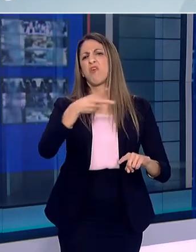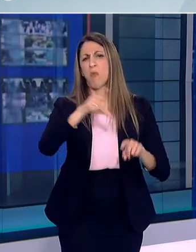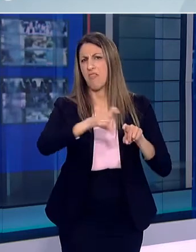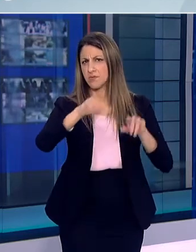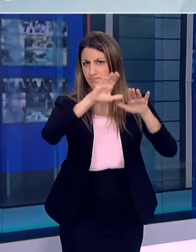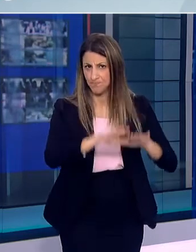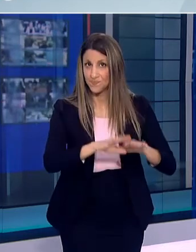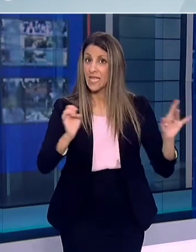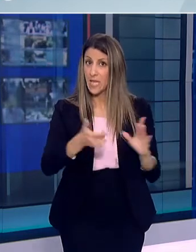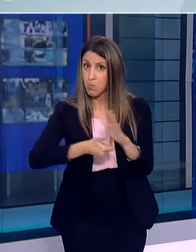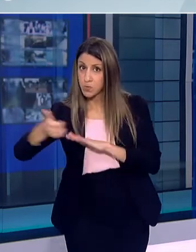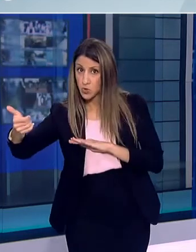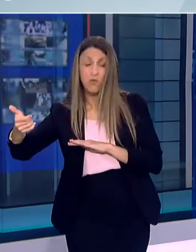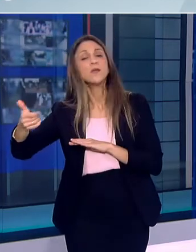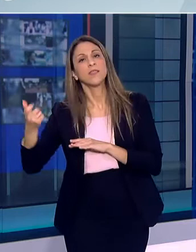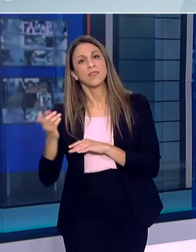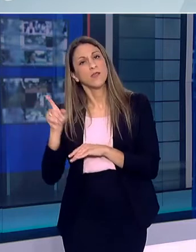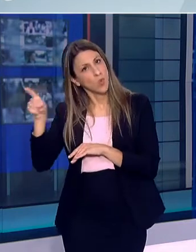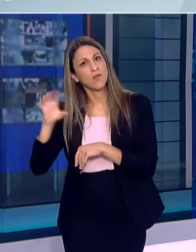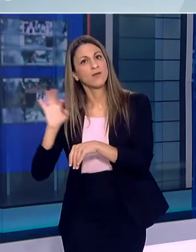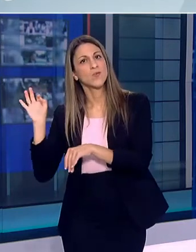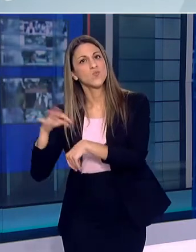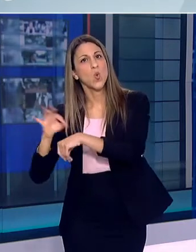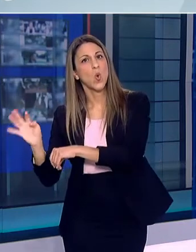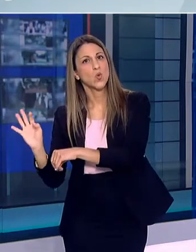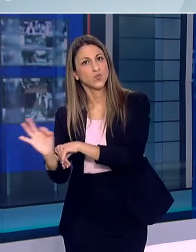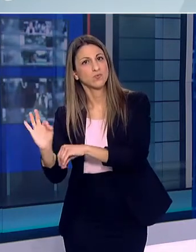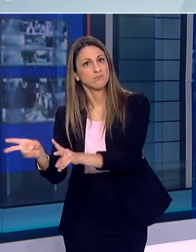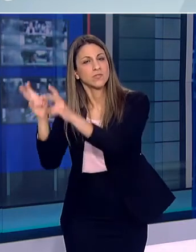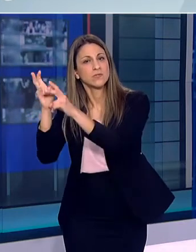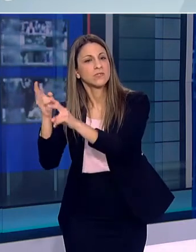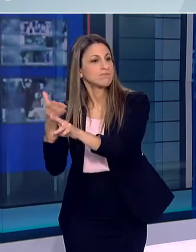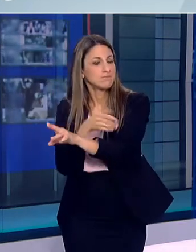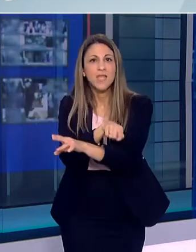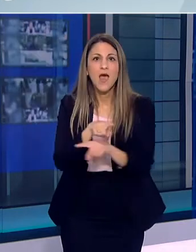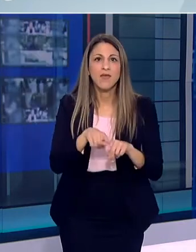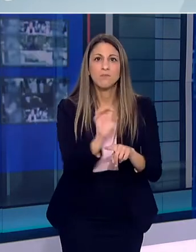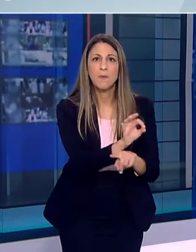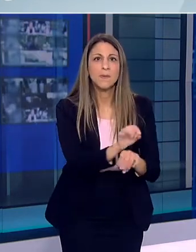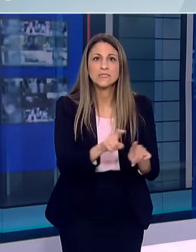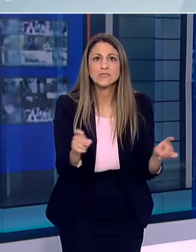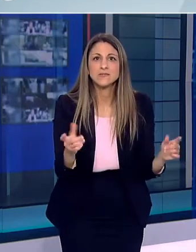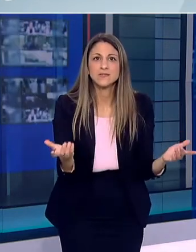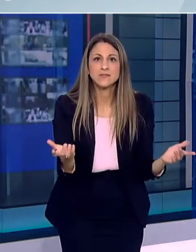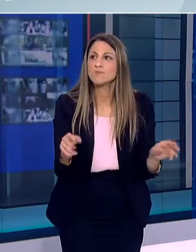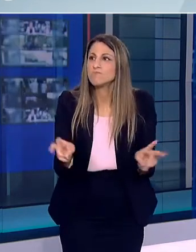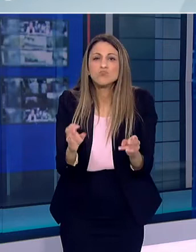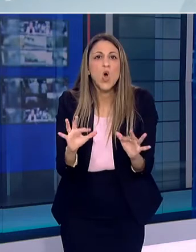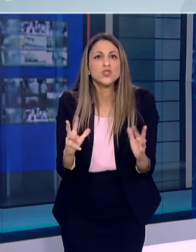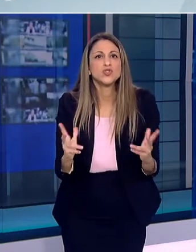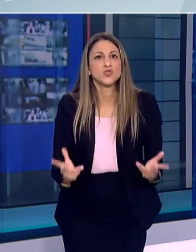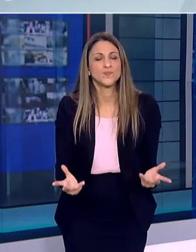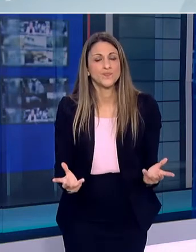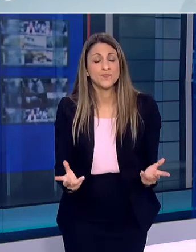δεν σας έχω μιλήσει αλλά μου δίνετε την ευκαιρία να σας μιλήσω έχω συσχοληθεί πάρα πολύ με το ζήτημα αυτό είναι ένα ζήτημα που αγγίζει την τεχνολογία αγγίζει